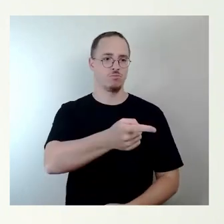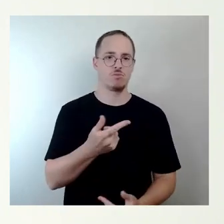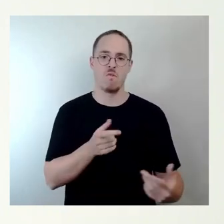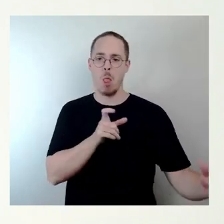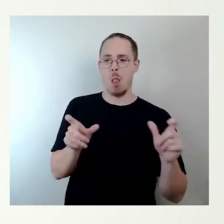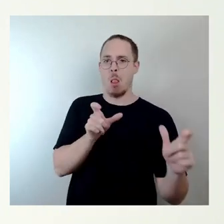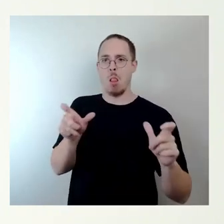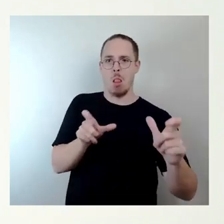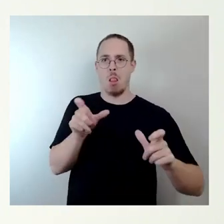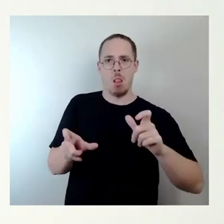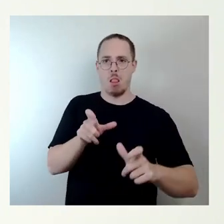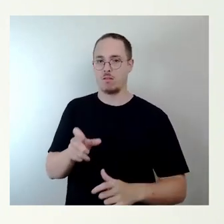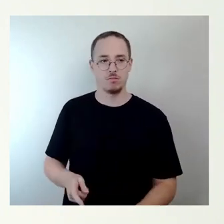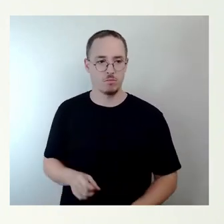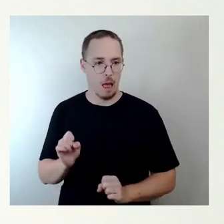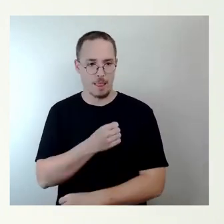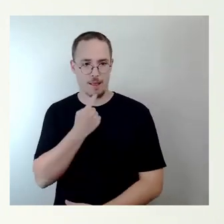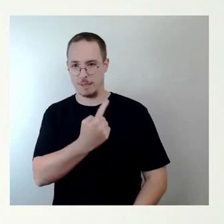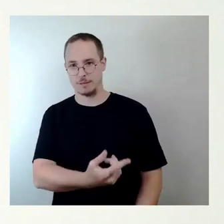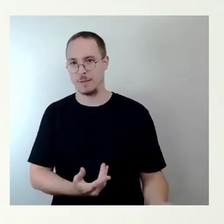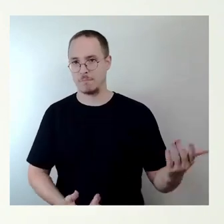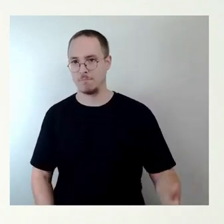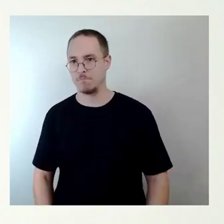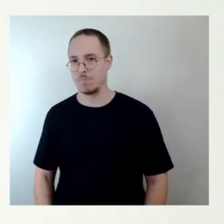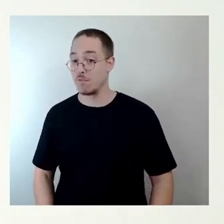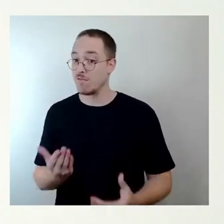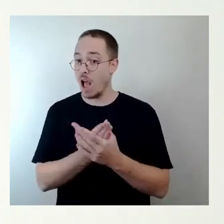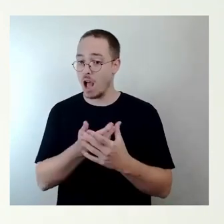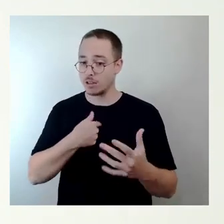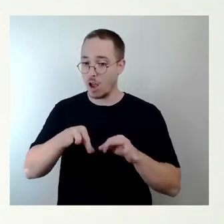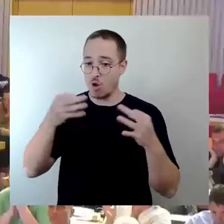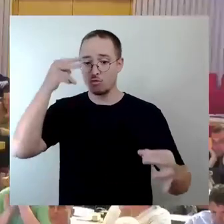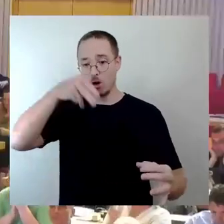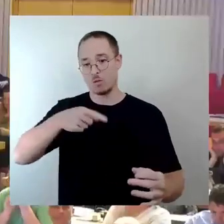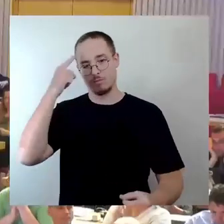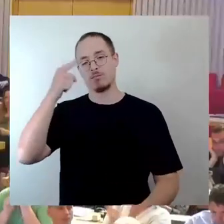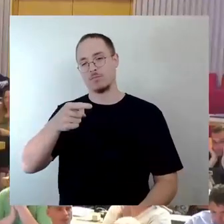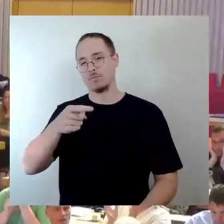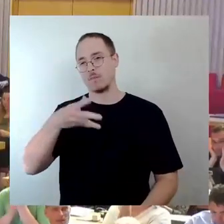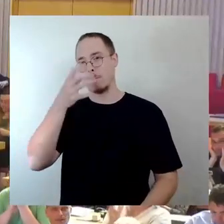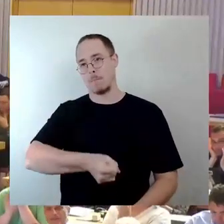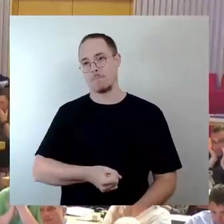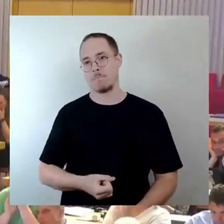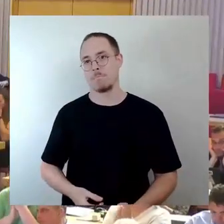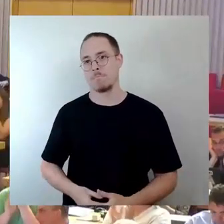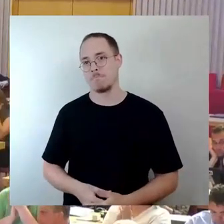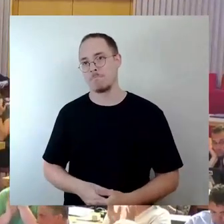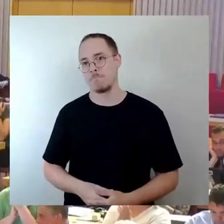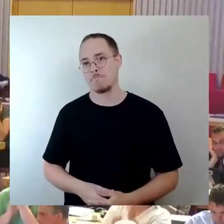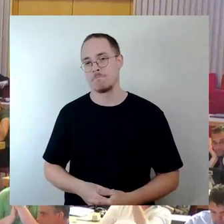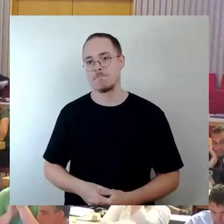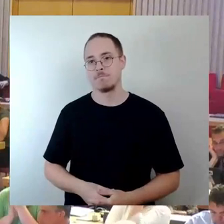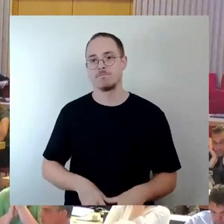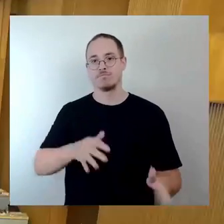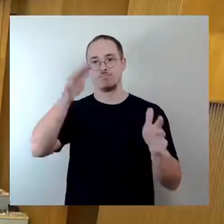unlauter und wer da in die Akten guckt, wird das auch feststellen. Okay, vielen Dank. Dann